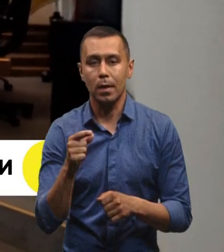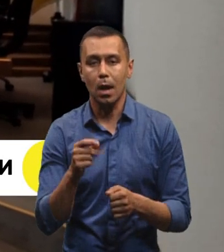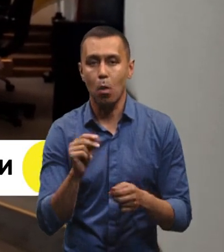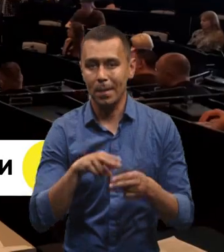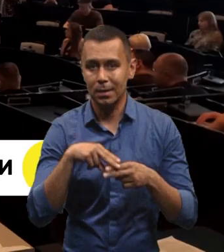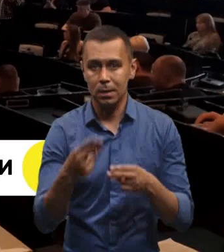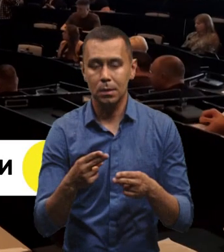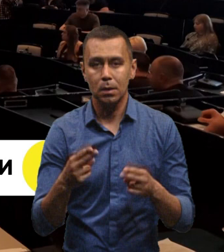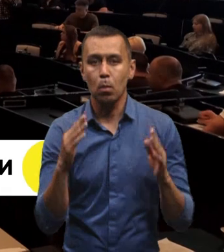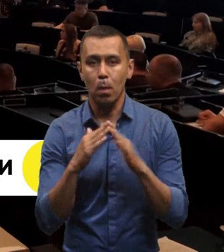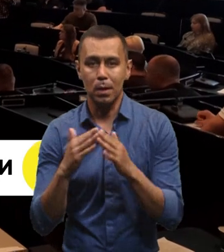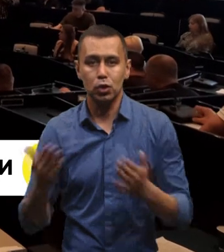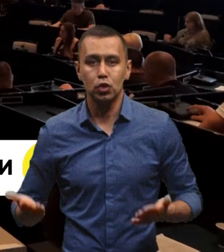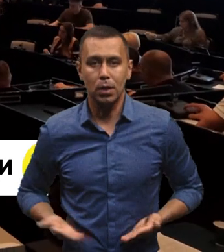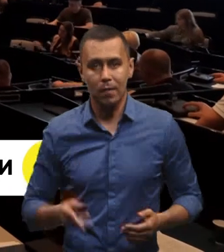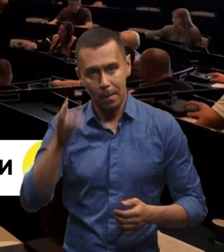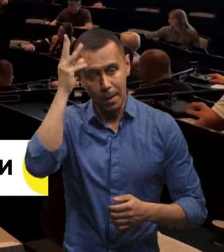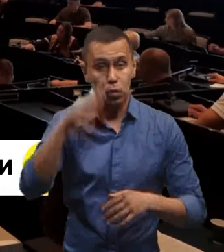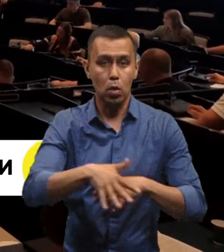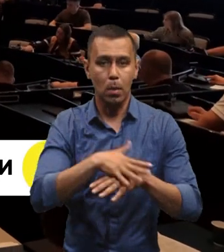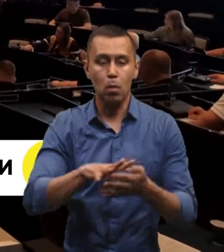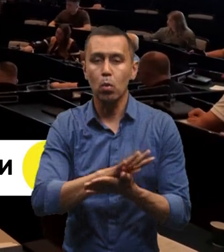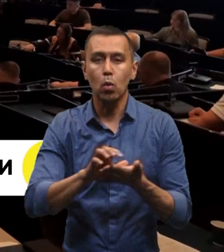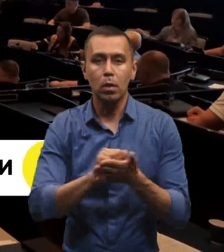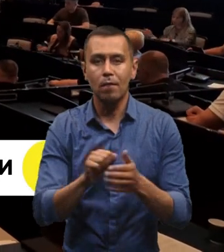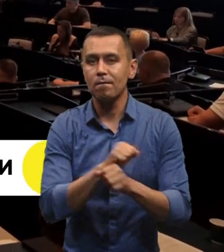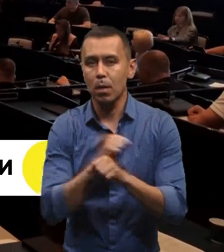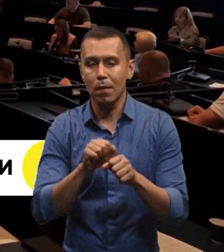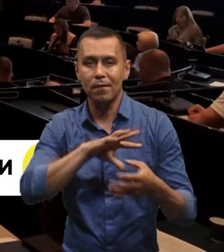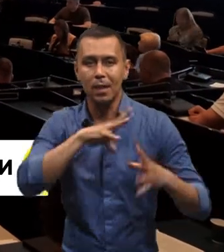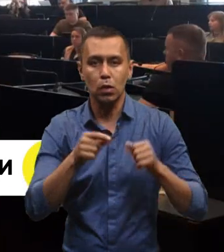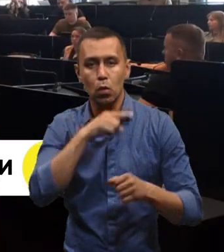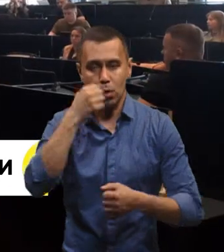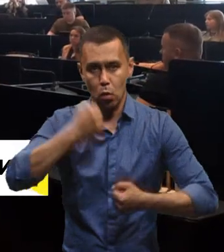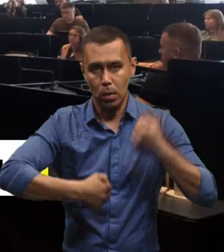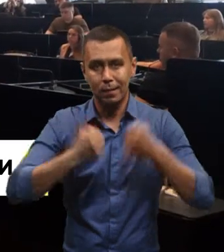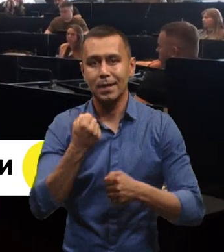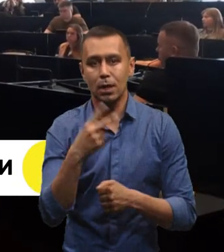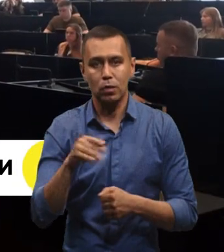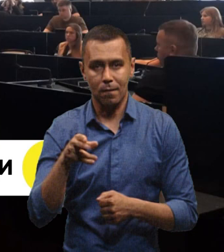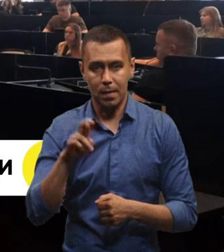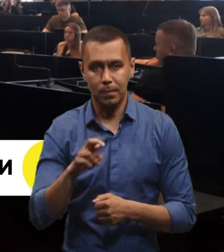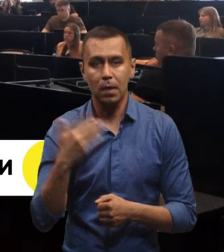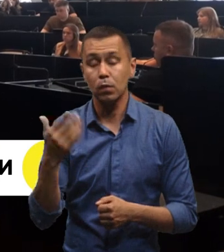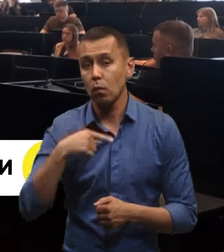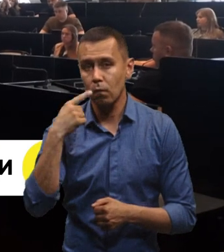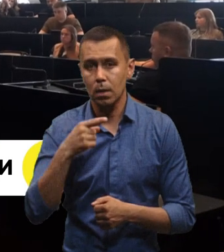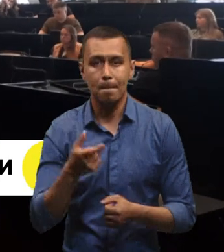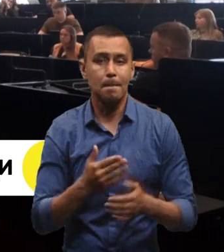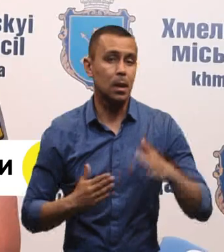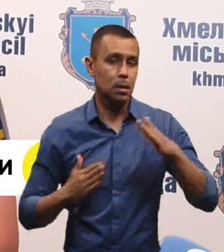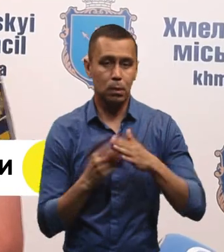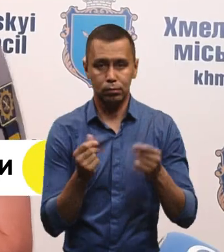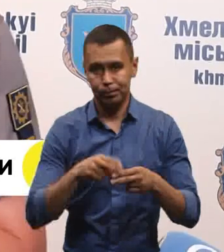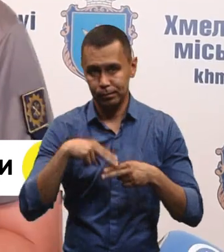компенсацію помешкань жителів Хмельницького та громади, пошкоджених вибухами внаслідок російських обстрілів 13 травня. За його словами, максимальна